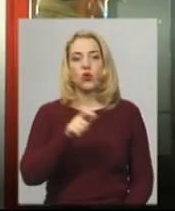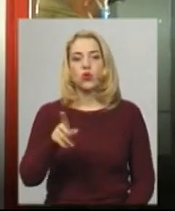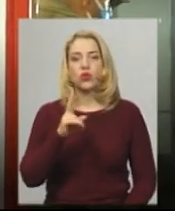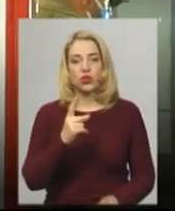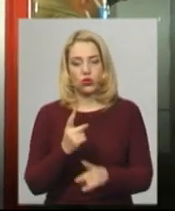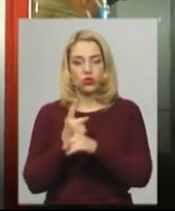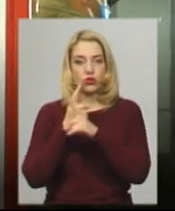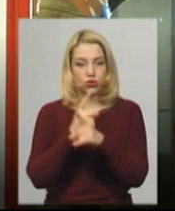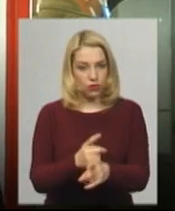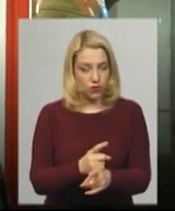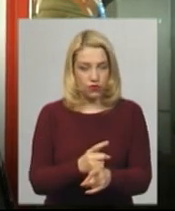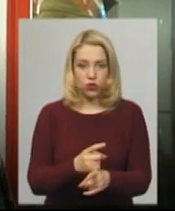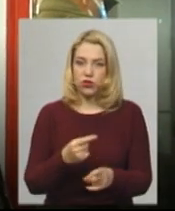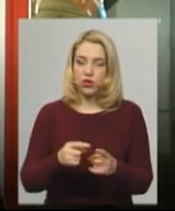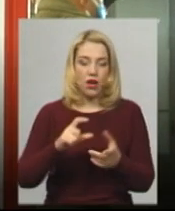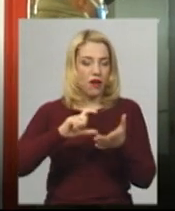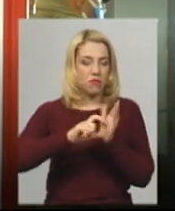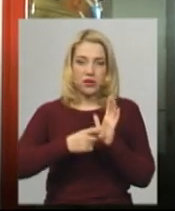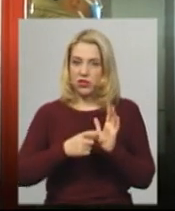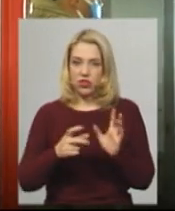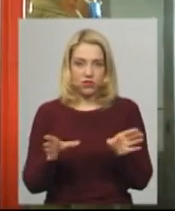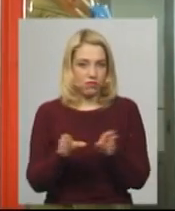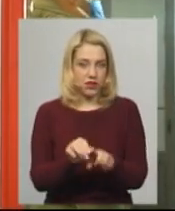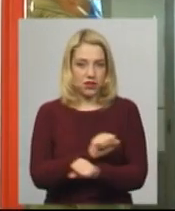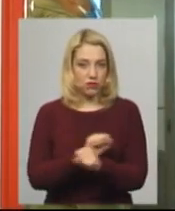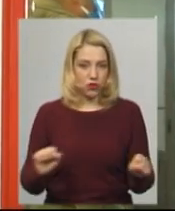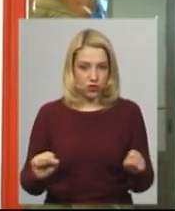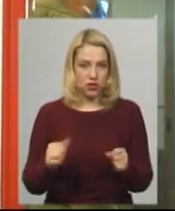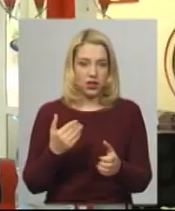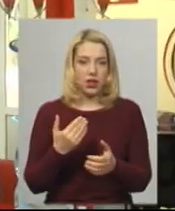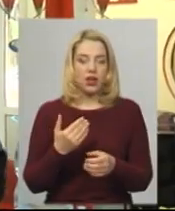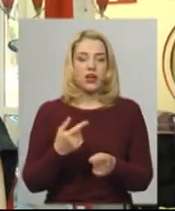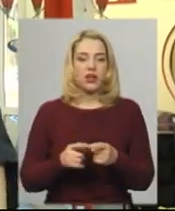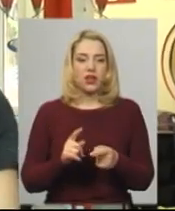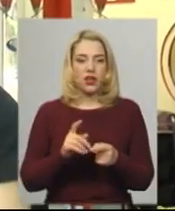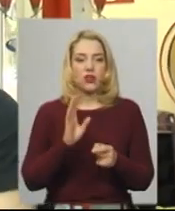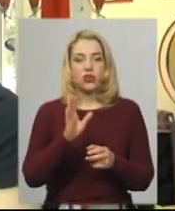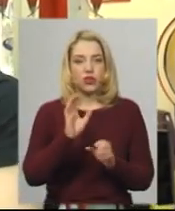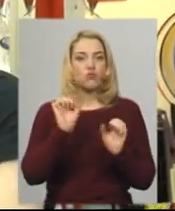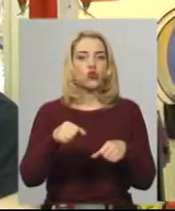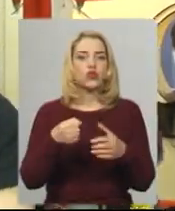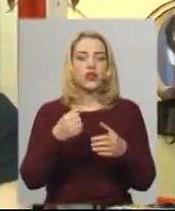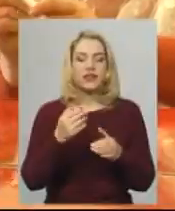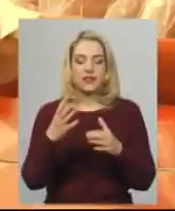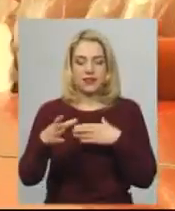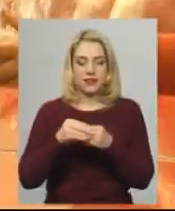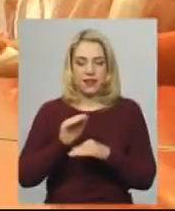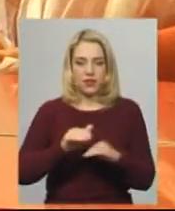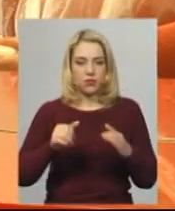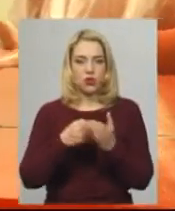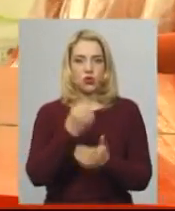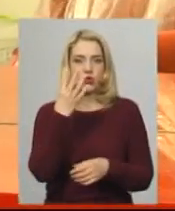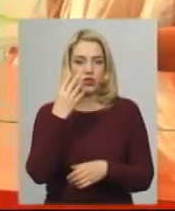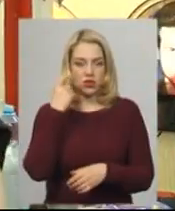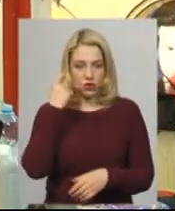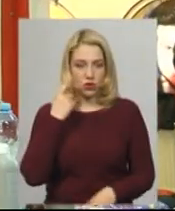приміщенні не знаходяться, очікують їх на вулиці, винятком є діти до 14 років. Лілія каже, згідно з усіма правилами і нормами, бо